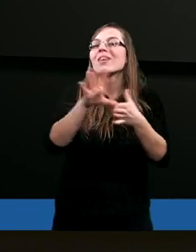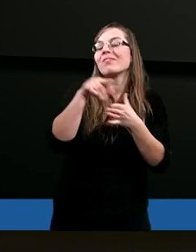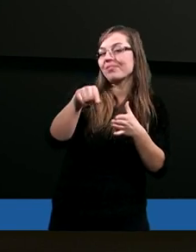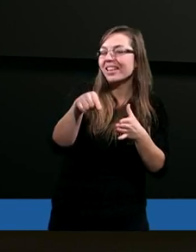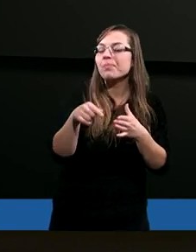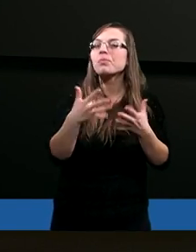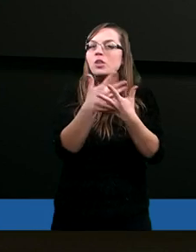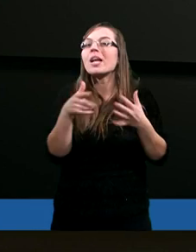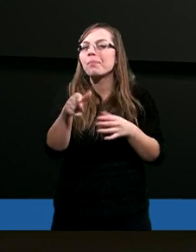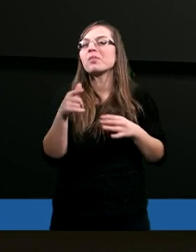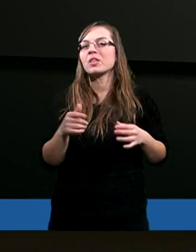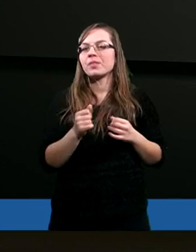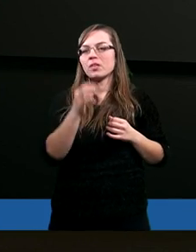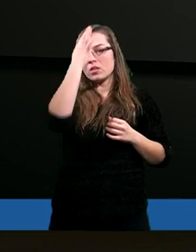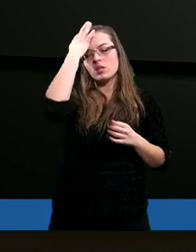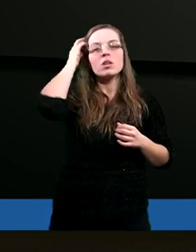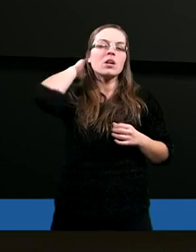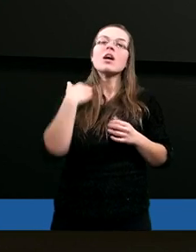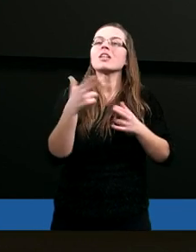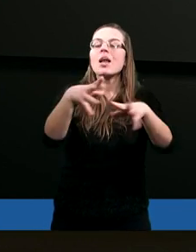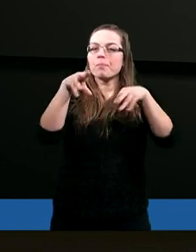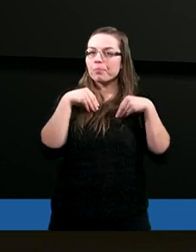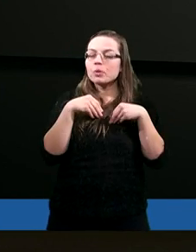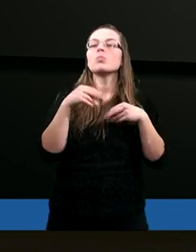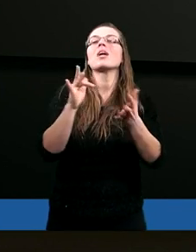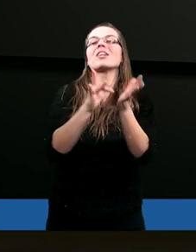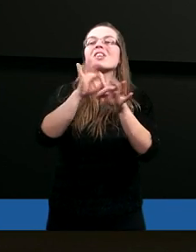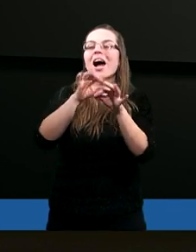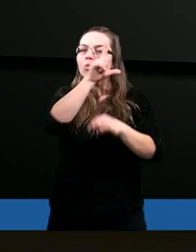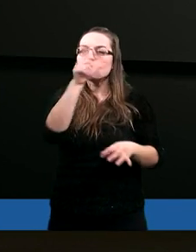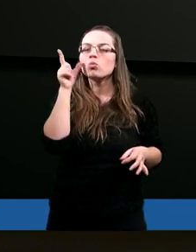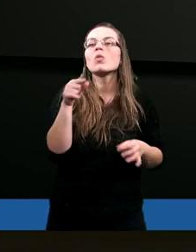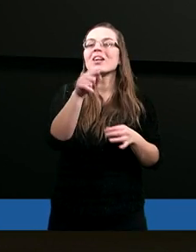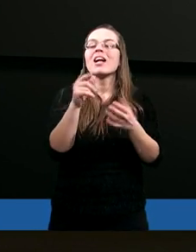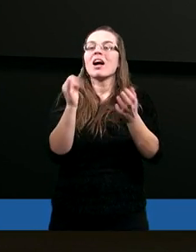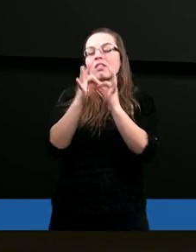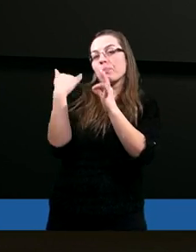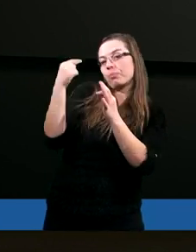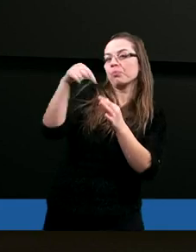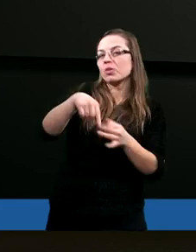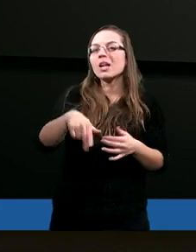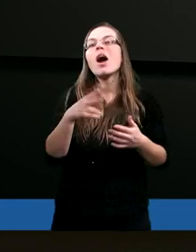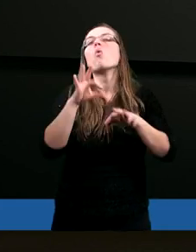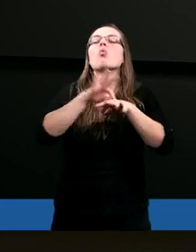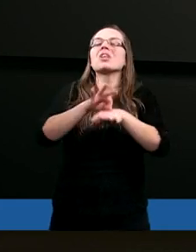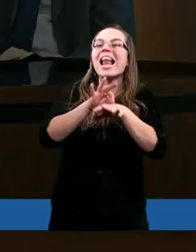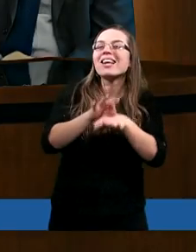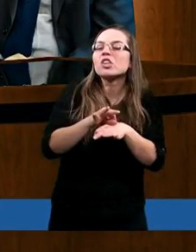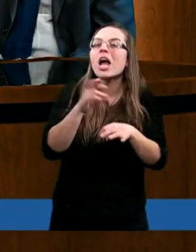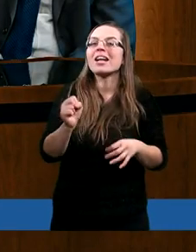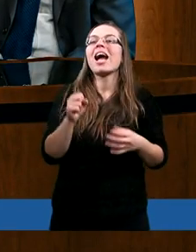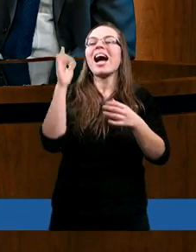tym ziemskim, gdy przyjmuje ciało ludzkie. Ten proces inkarnacji wchodzi w grę ucieleśnienia